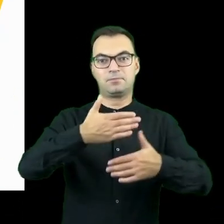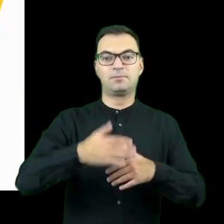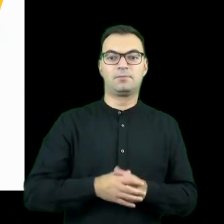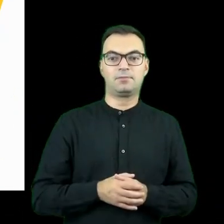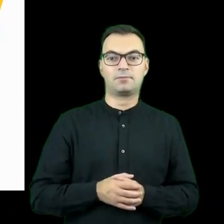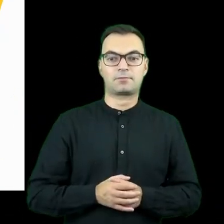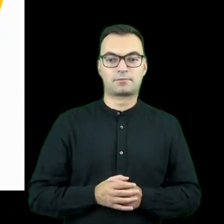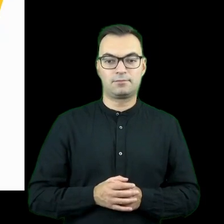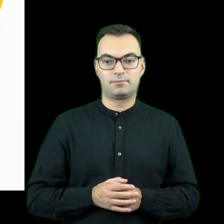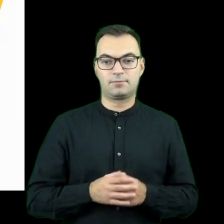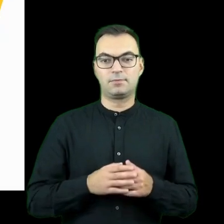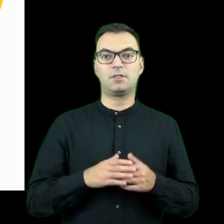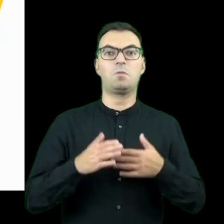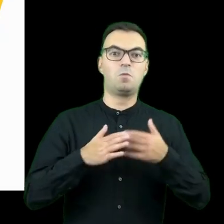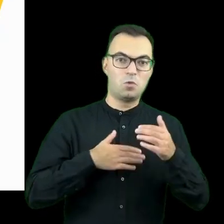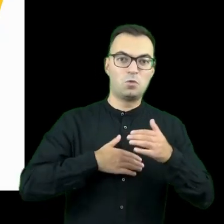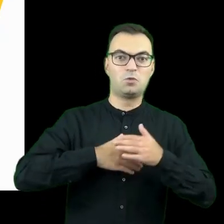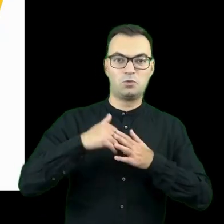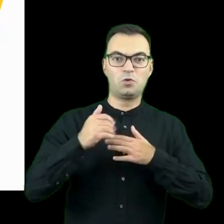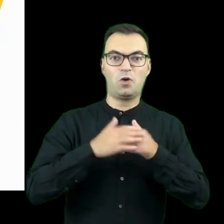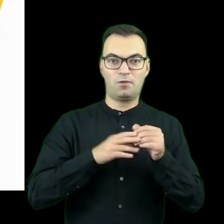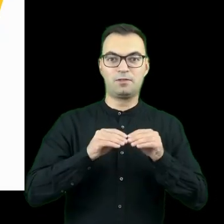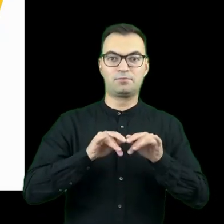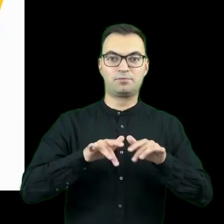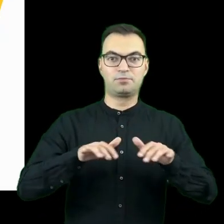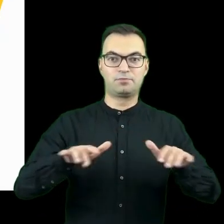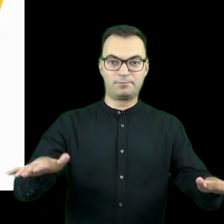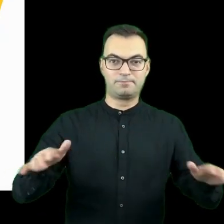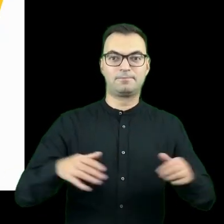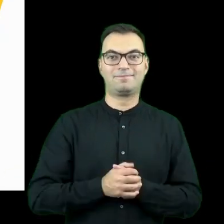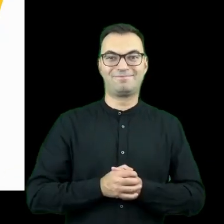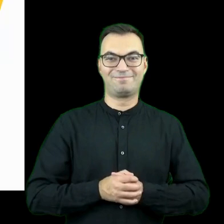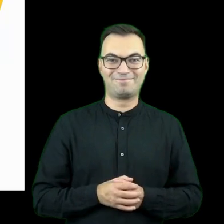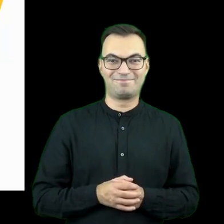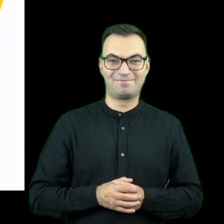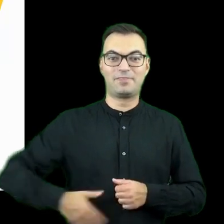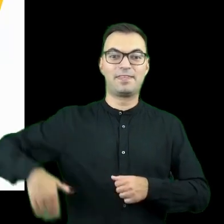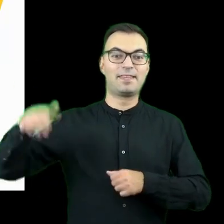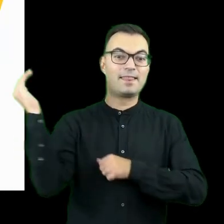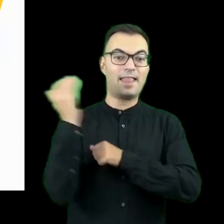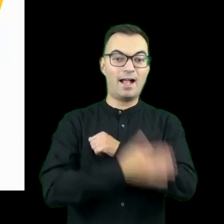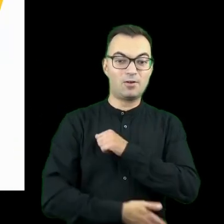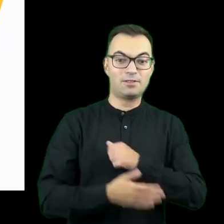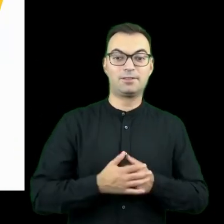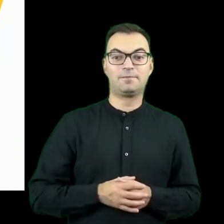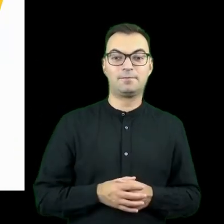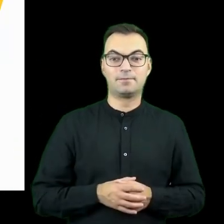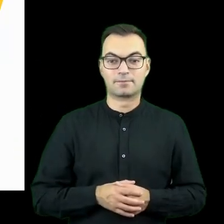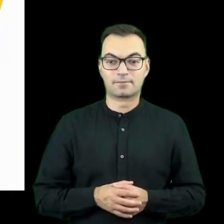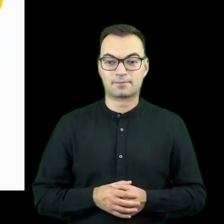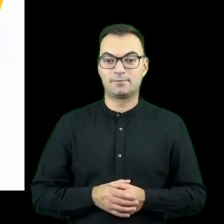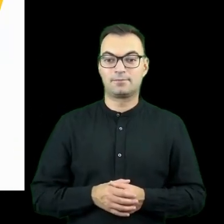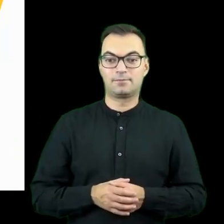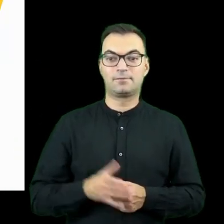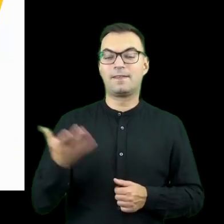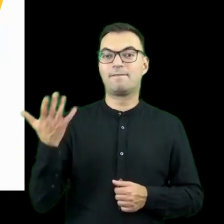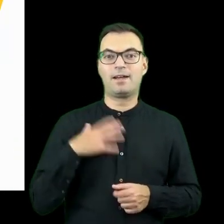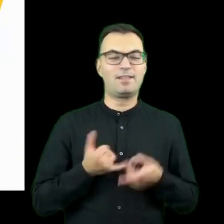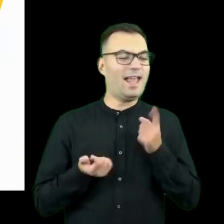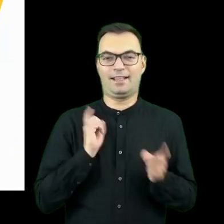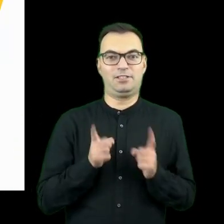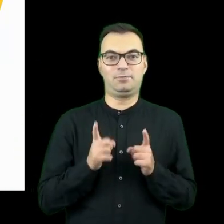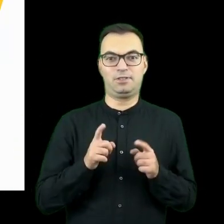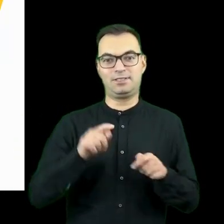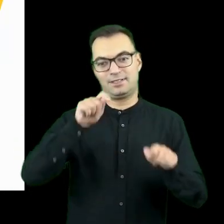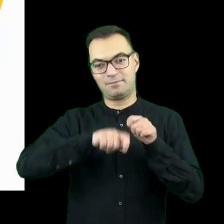budować to powszechne, szerokie zastosowanie. Na koniec, warto jest naprawdę jak